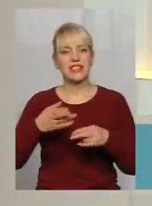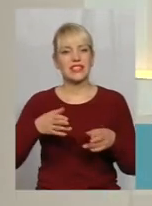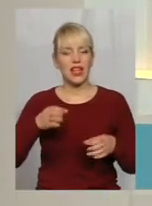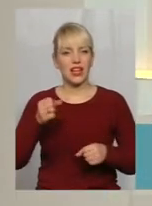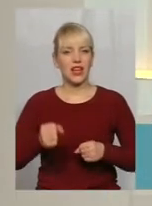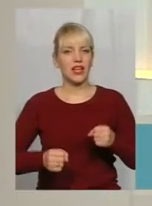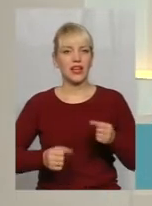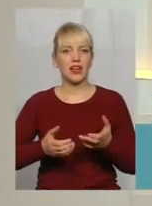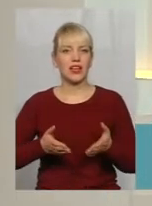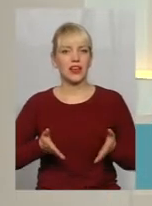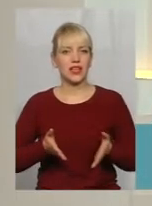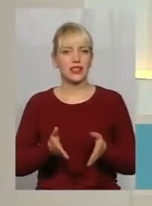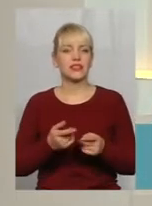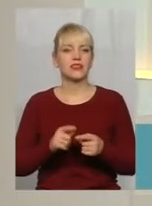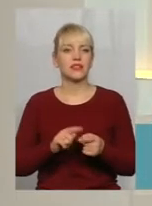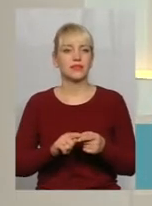з Миколаєва,